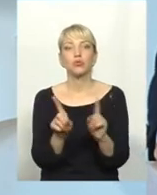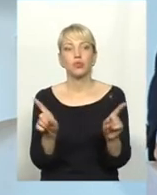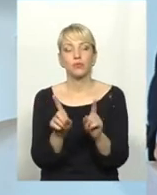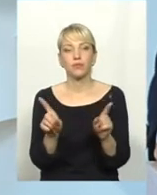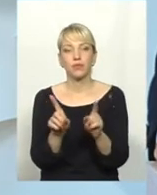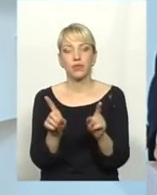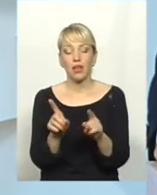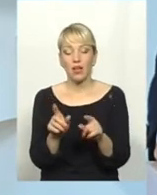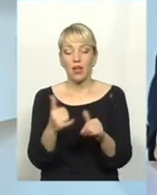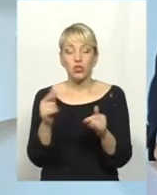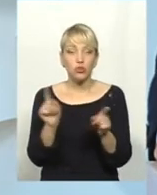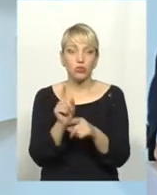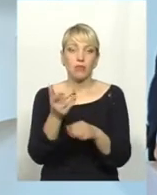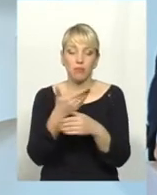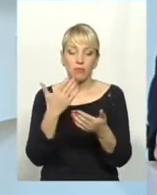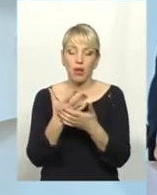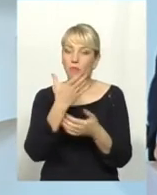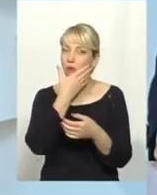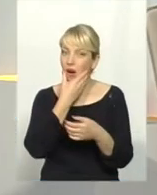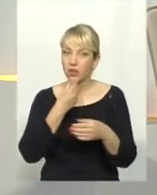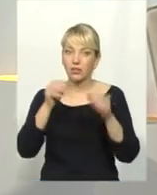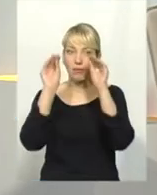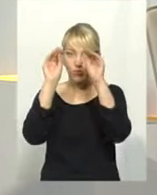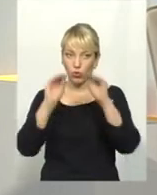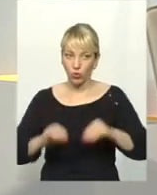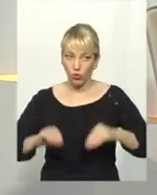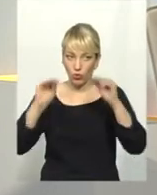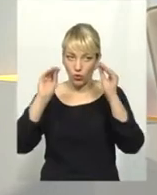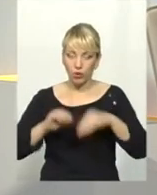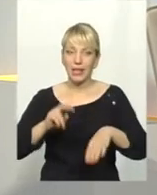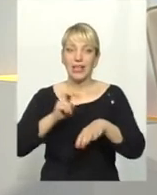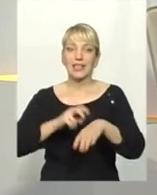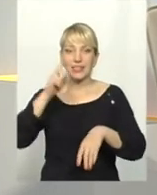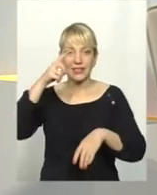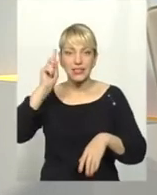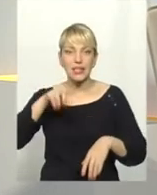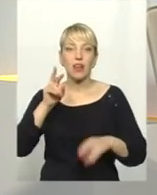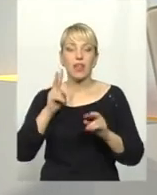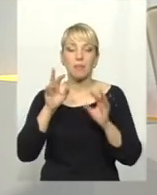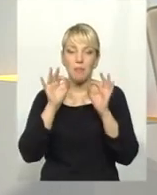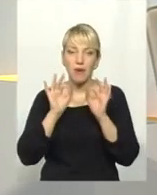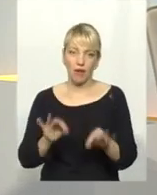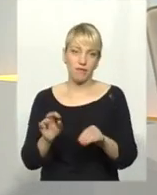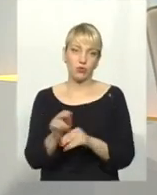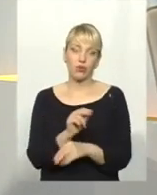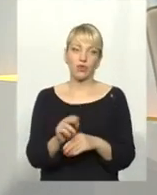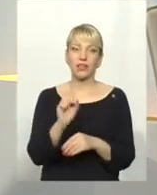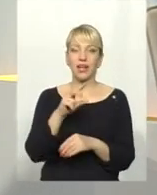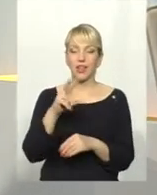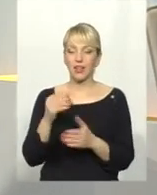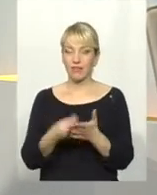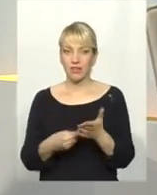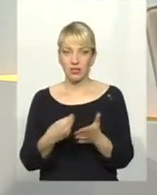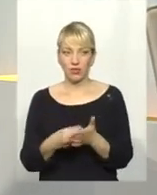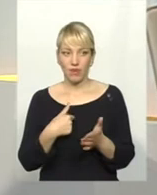Тобто, де-факто, ми маємо хороший протокол, лікарі знають, як новітньо лікувати, разом з тим, фінансування для